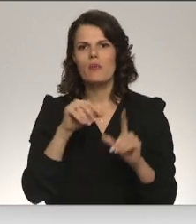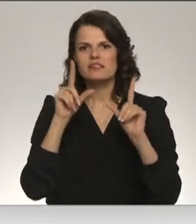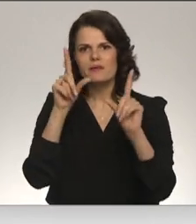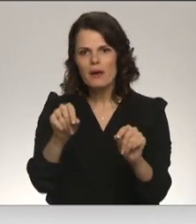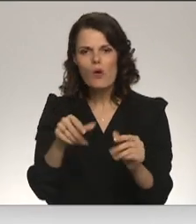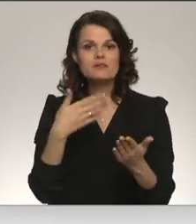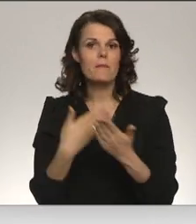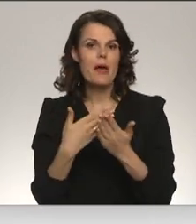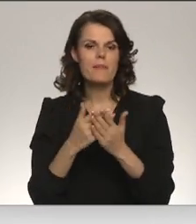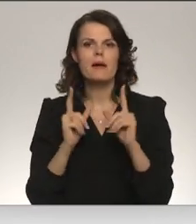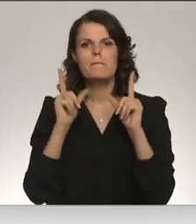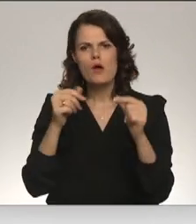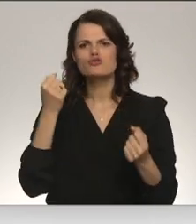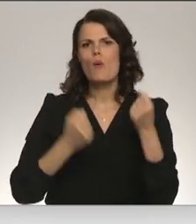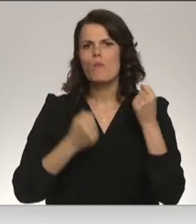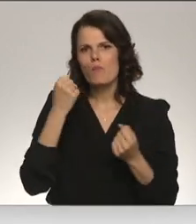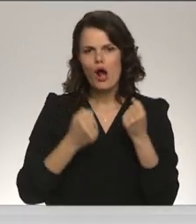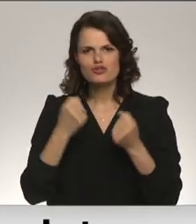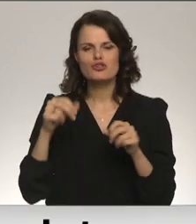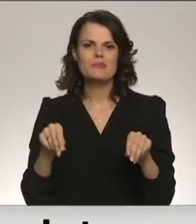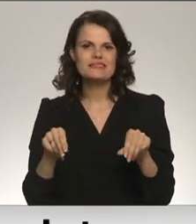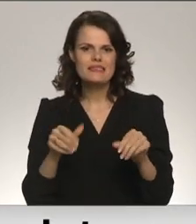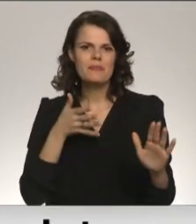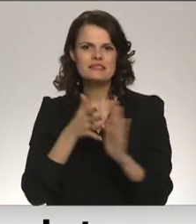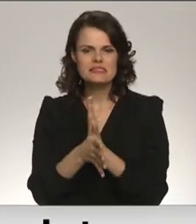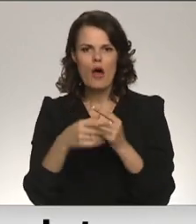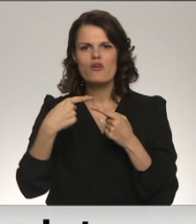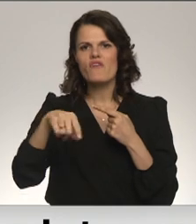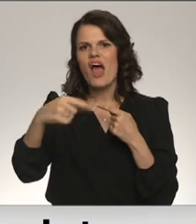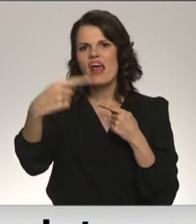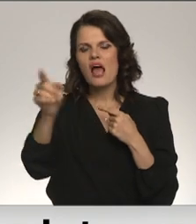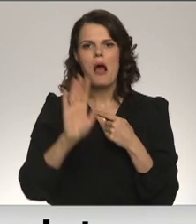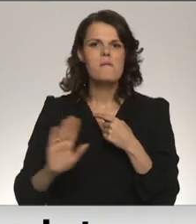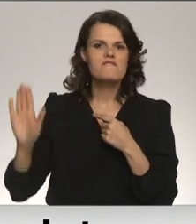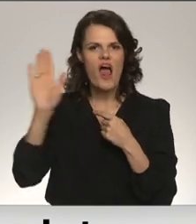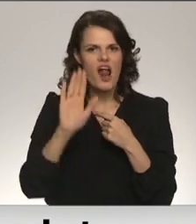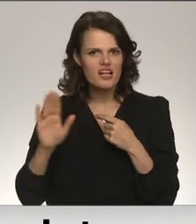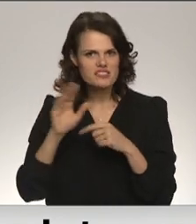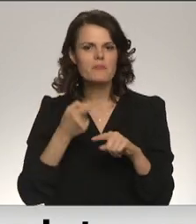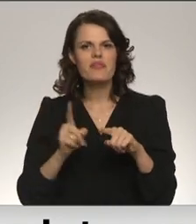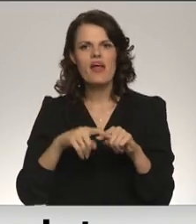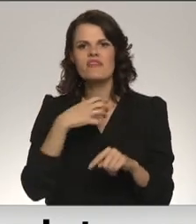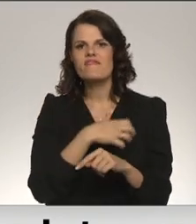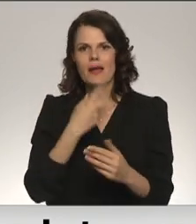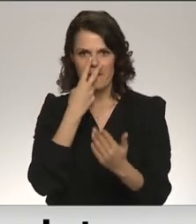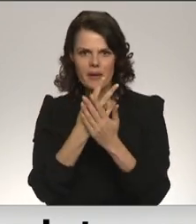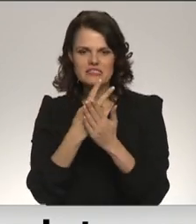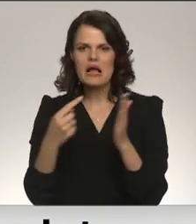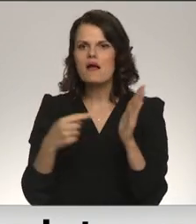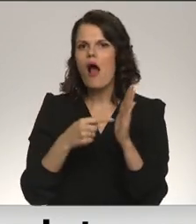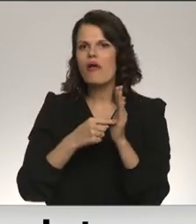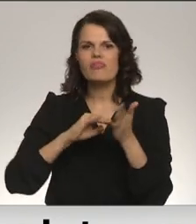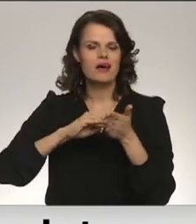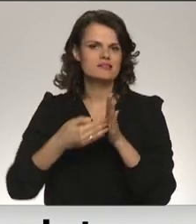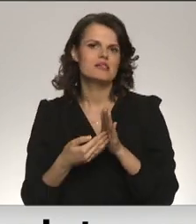Ja tas ir brauciens ar mašīnu pa sauzemi cauri vairākām valstīm, tad ir jāpskatās arī tā situācija, kāda